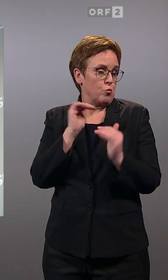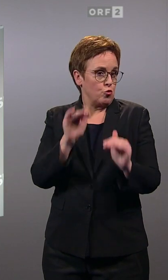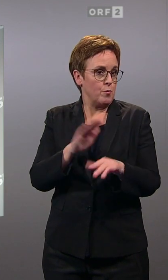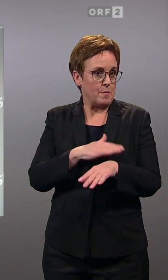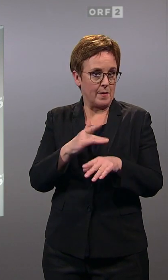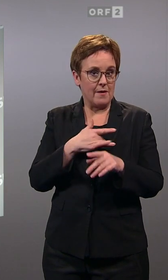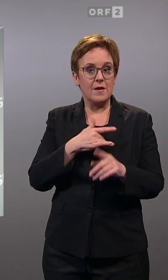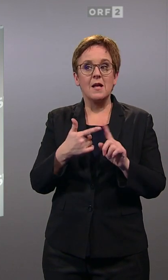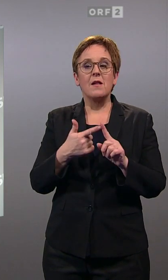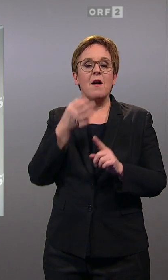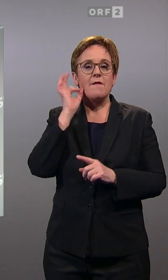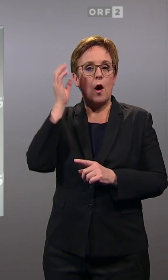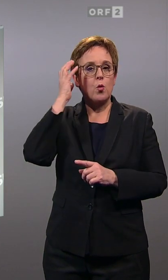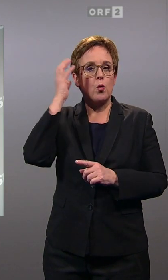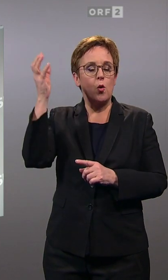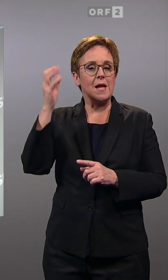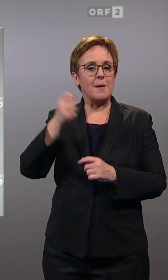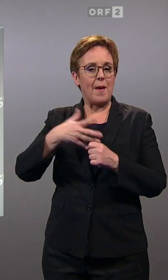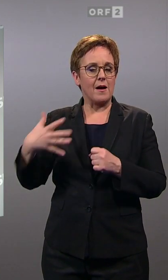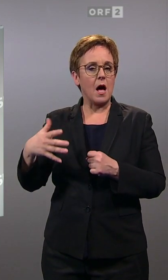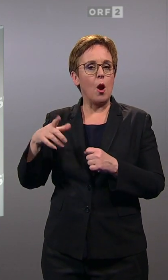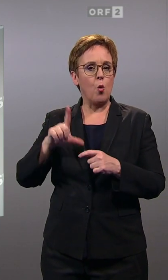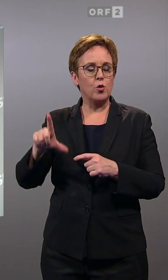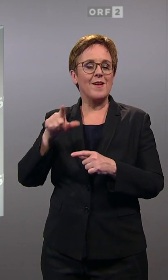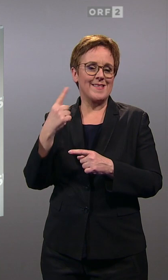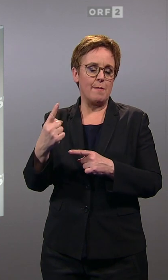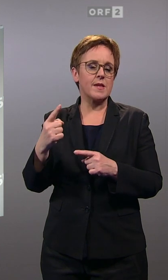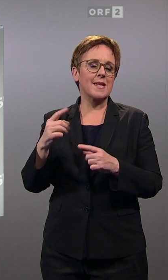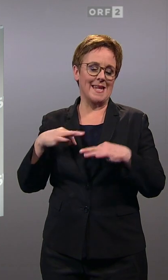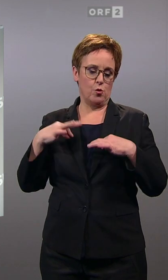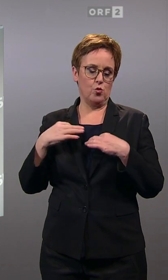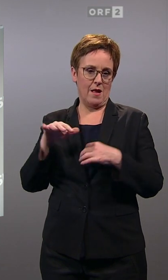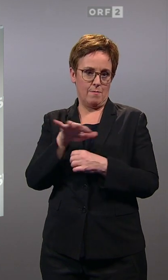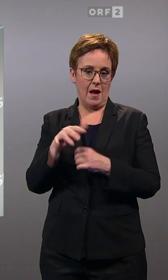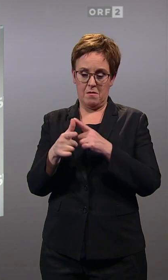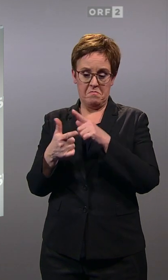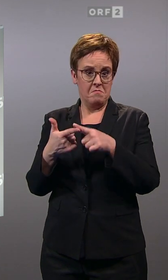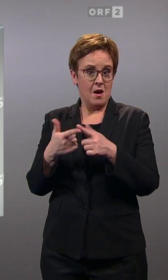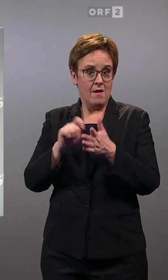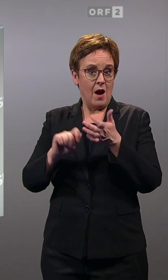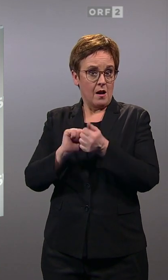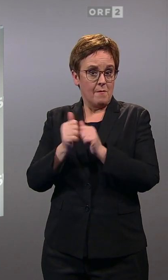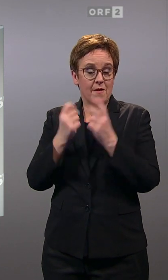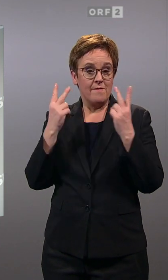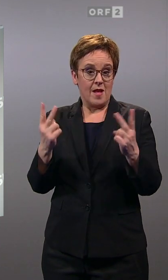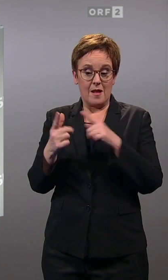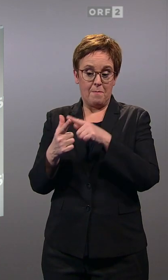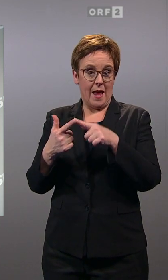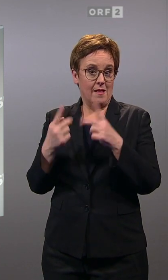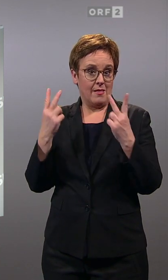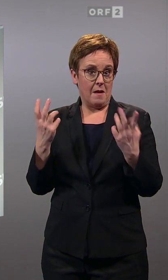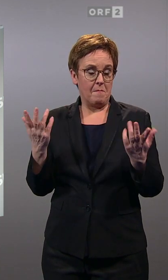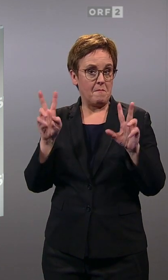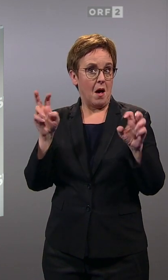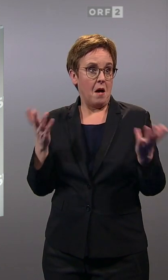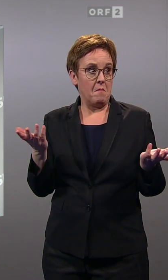Listen 2. Ulrike Königsberger-Ludwig ist Gesundheitslandesrätin. Und das sind natürlich zwei Themen, die auch im Wahlkampf eine große Rolle spielen. Und man hat